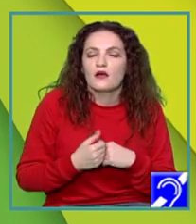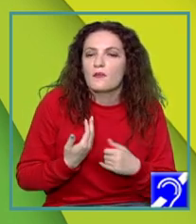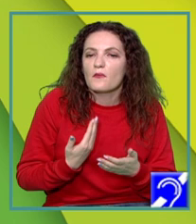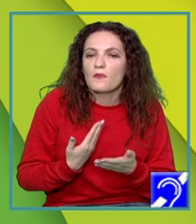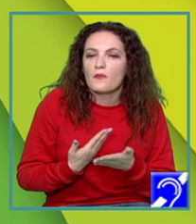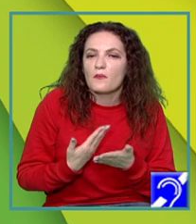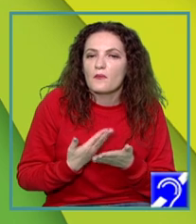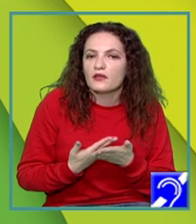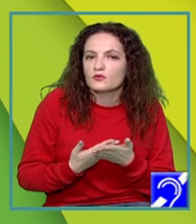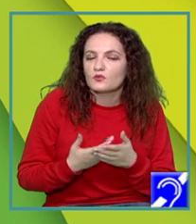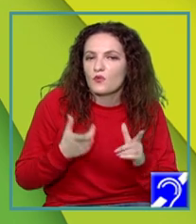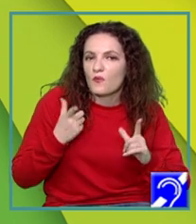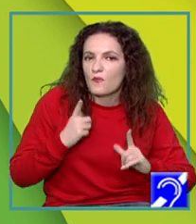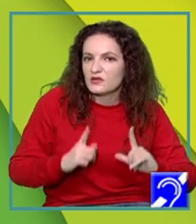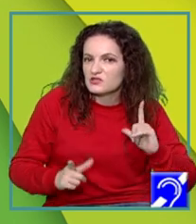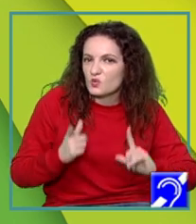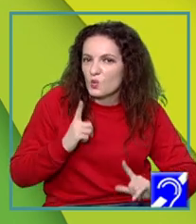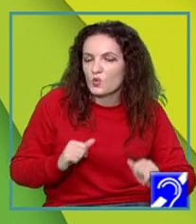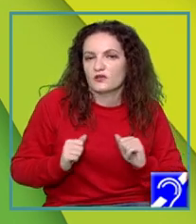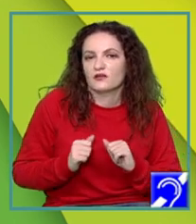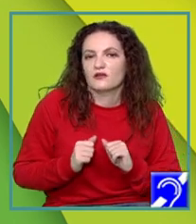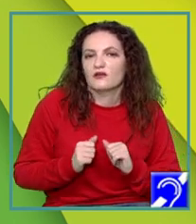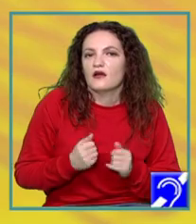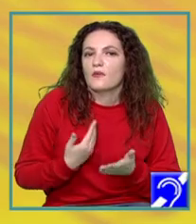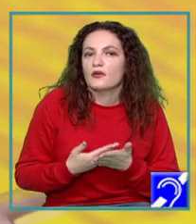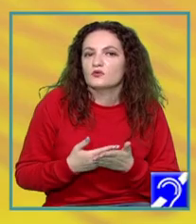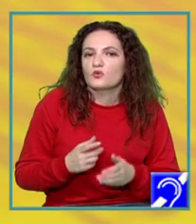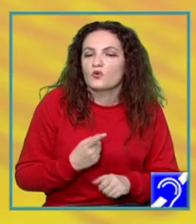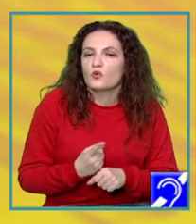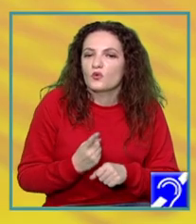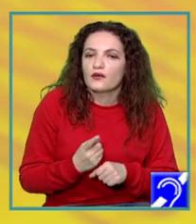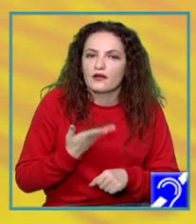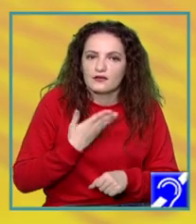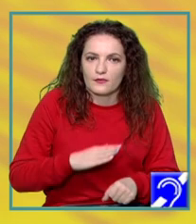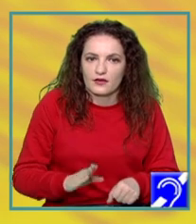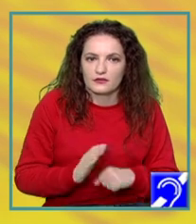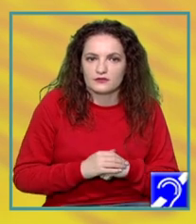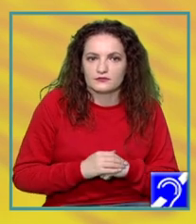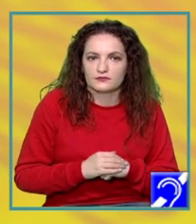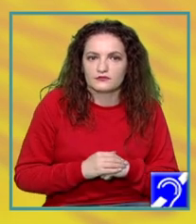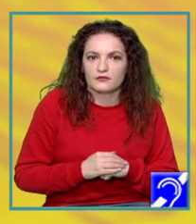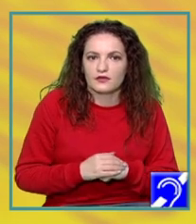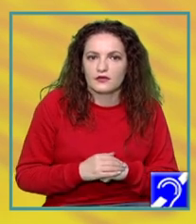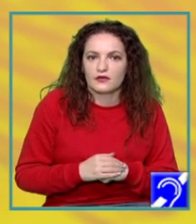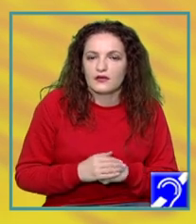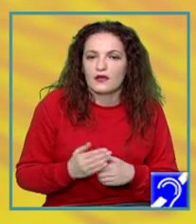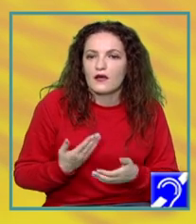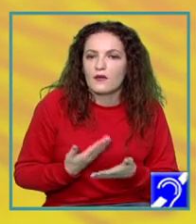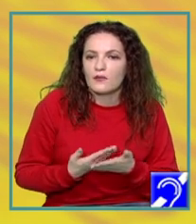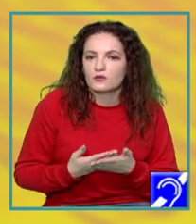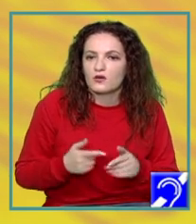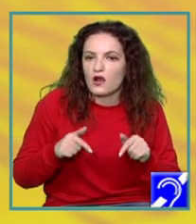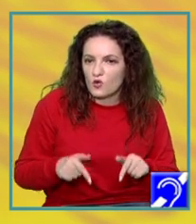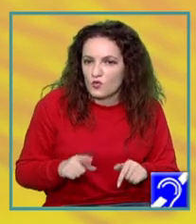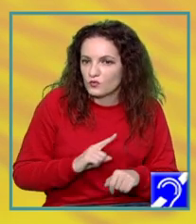pasiunile noastre, lucrurile care ne fac plăcere. Și pentru că pe parcursul acestei activități încă nu am